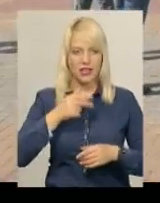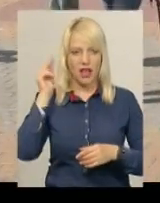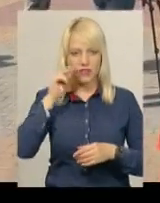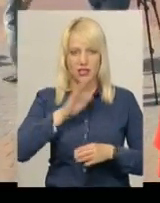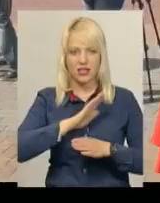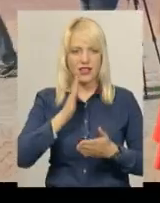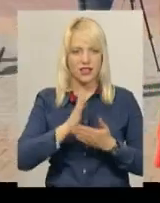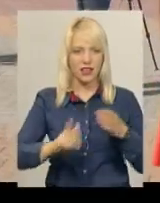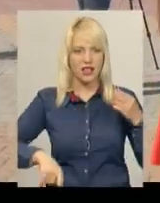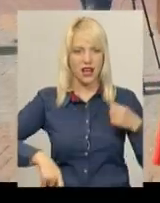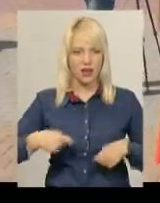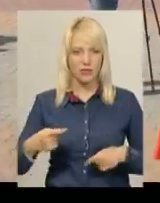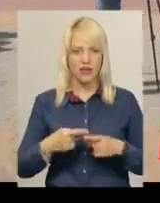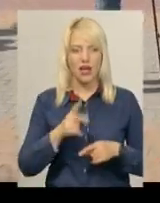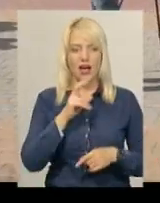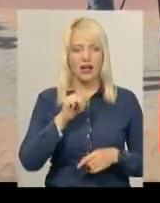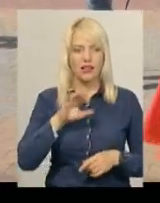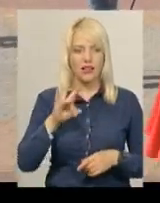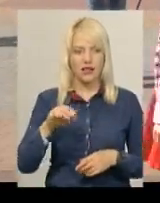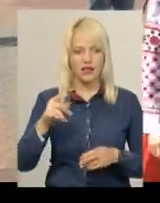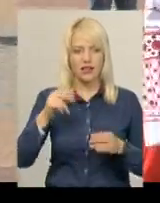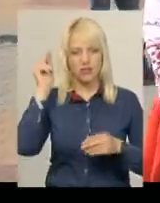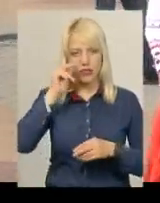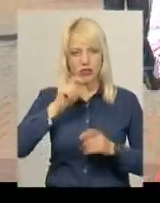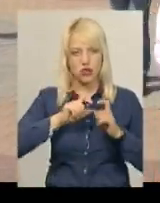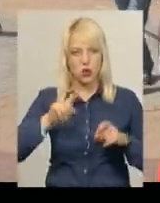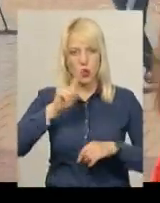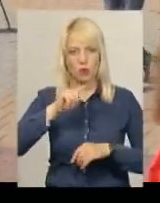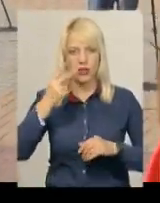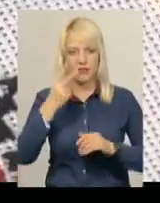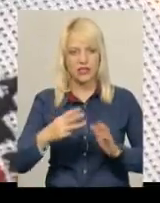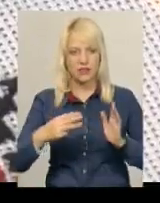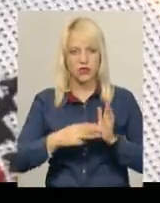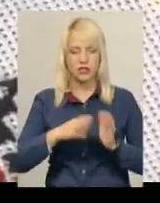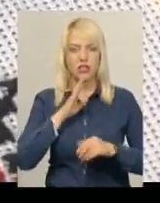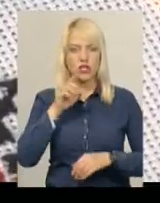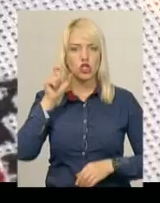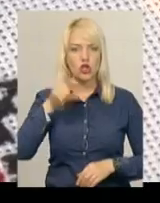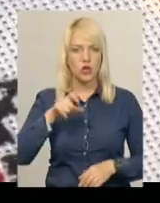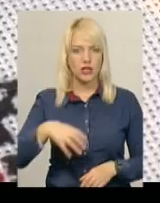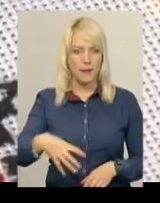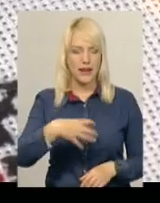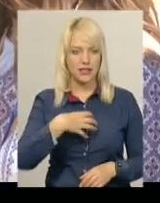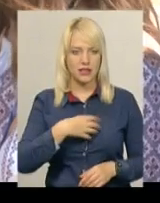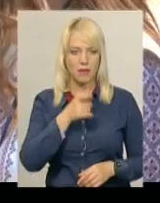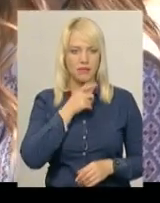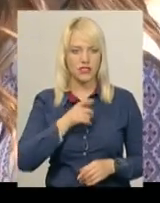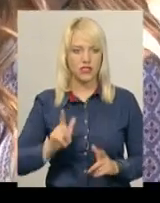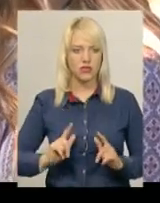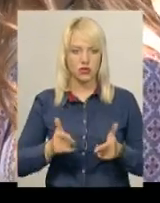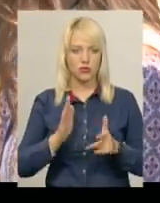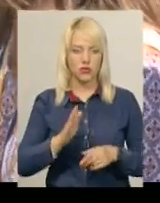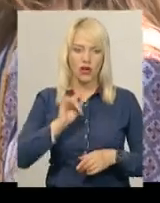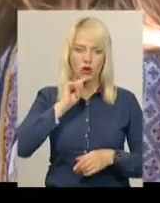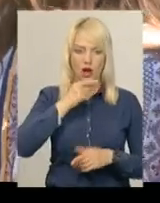випускниця Хмельницького навчально-виховного об'єднання номер 28. Дівчина – золота медалістка. Під час ступу розповідає, обиратиме економічний